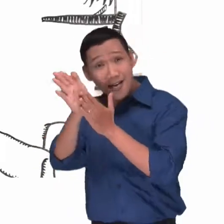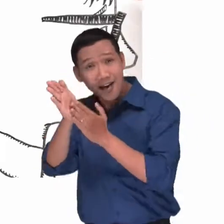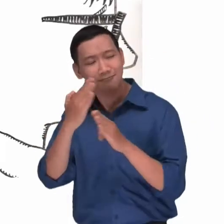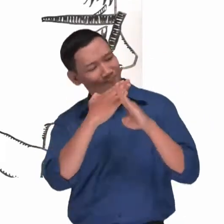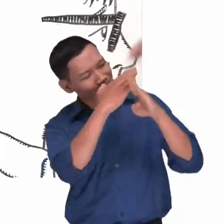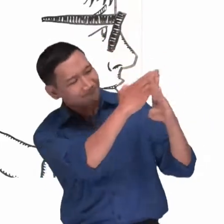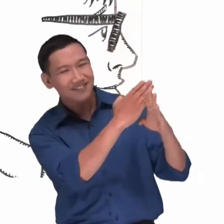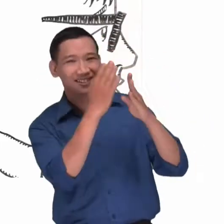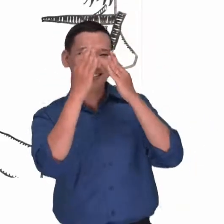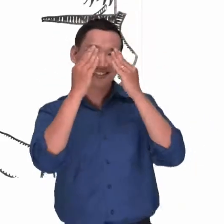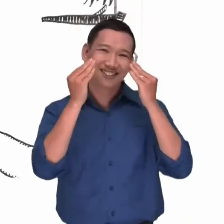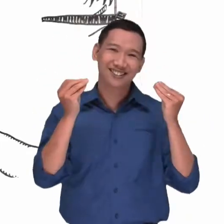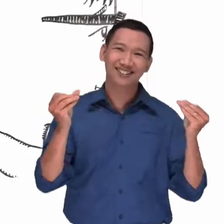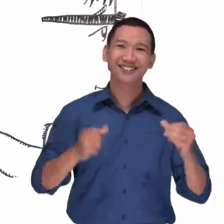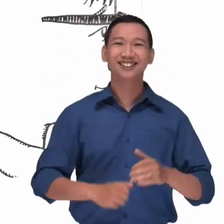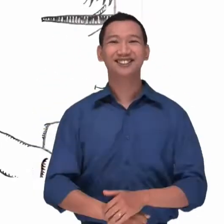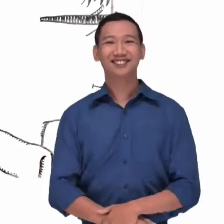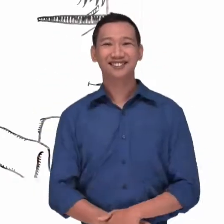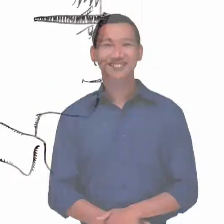kẻ bắt nạt Mà không dùng năm đấm